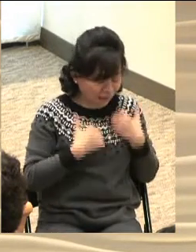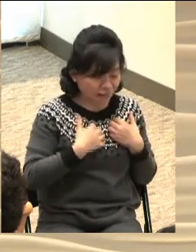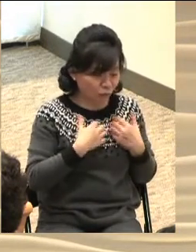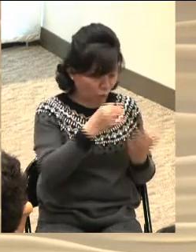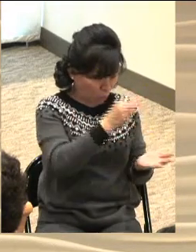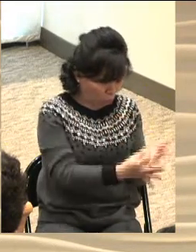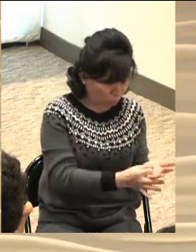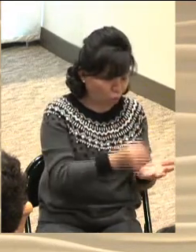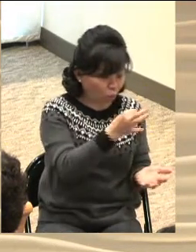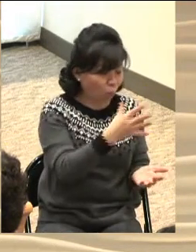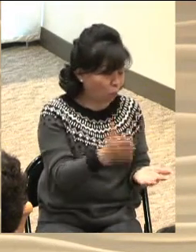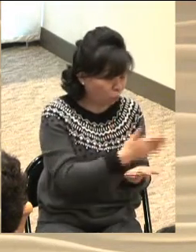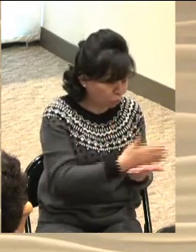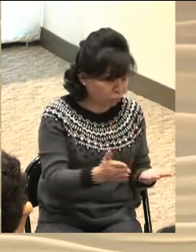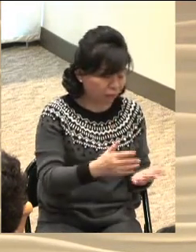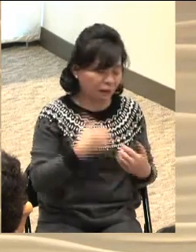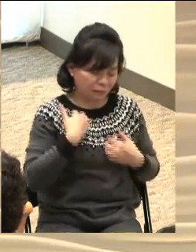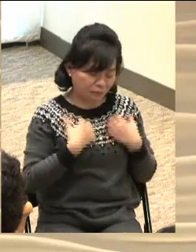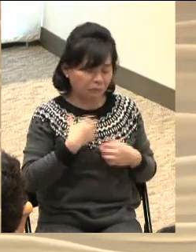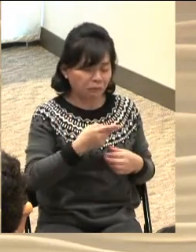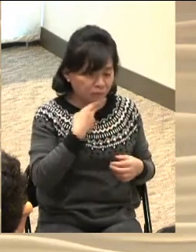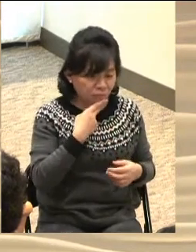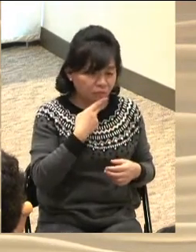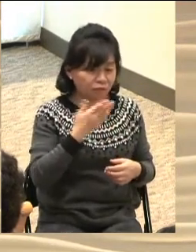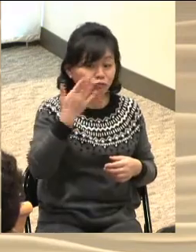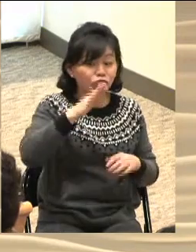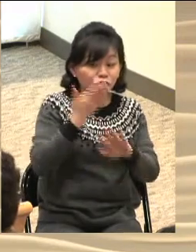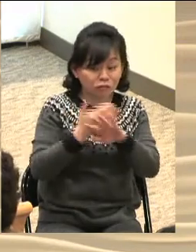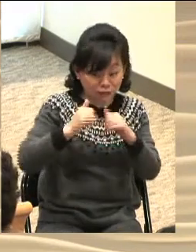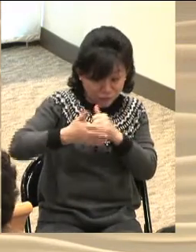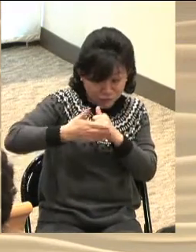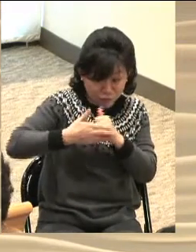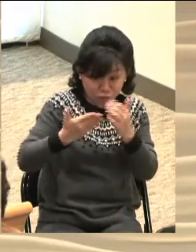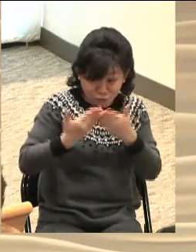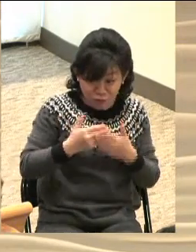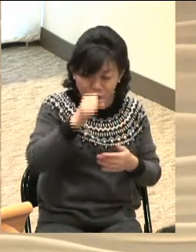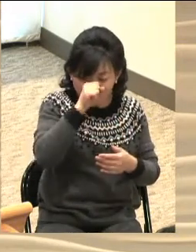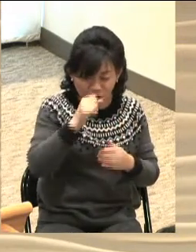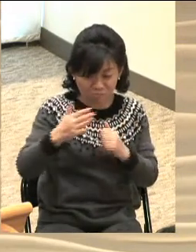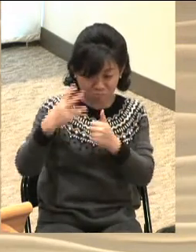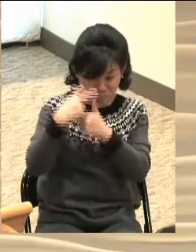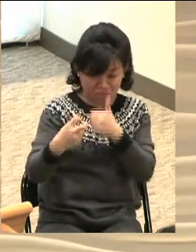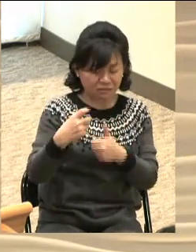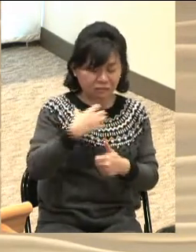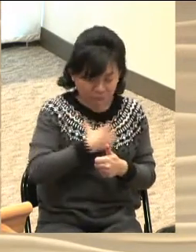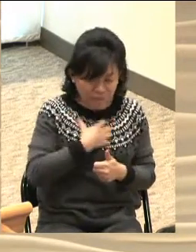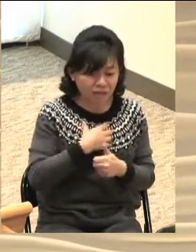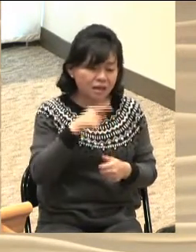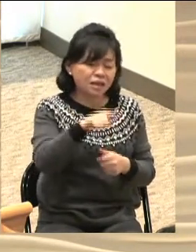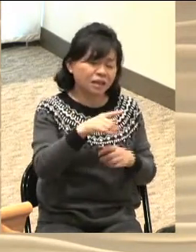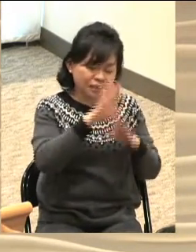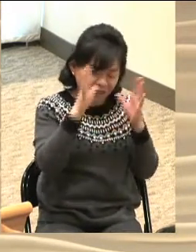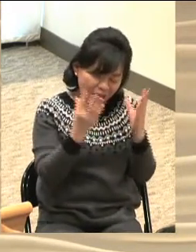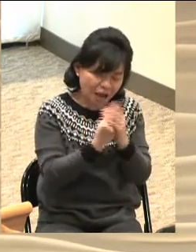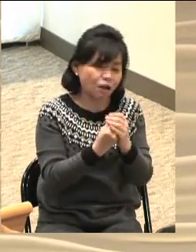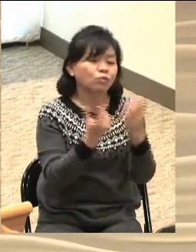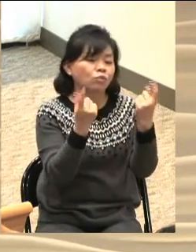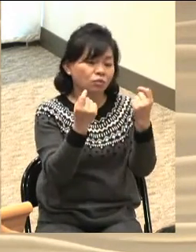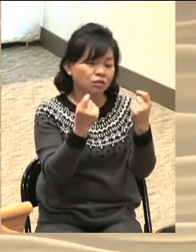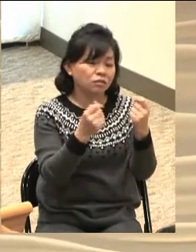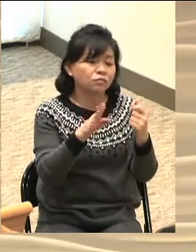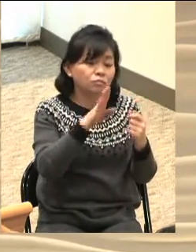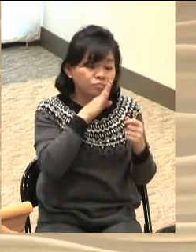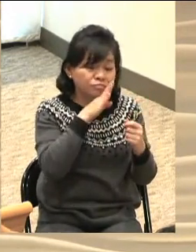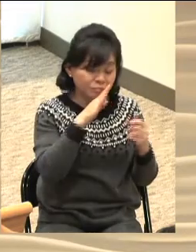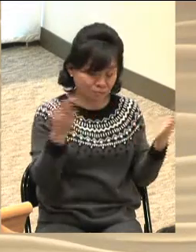기쁘고 인정받으면 기쁜 것이죠 만약에 이 모든 조건이 사라지면 돈을 잃고 건강을 잃고 인정을 잃고